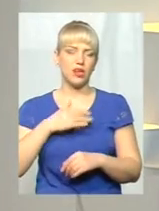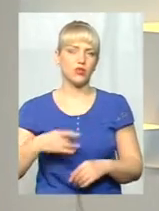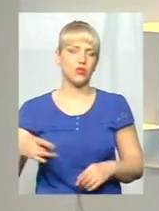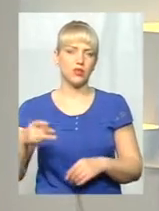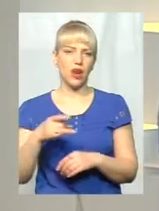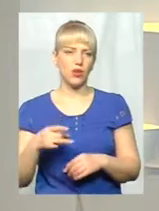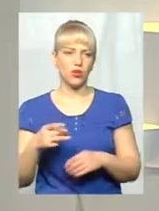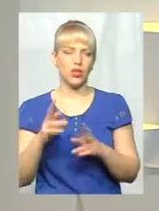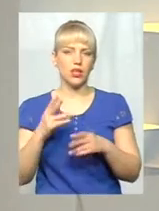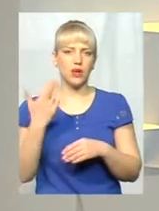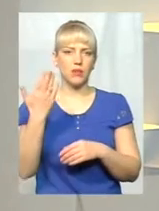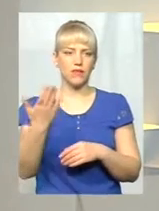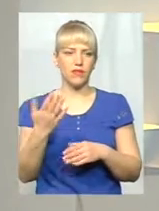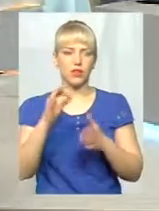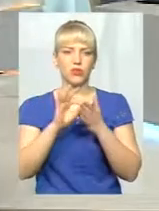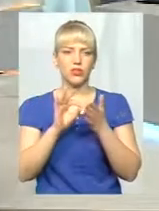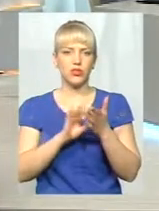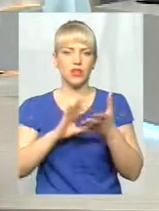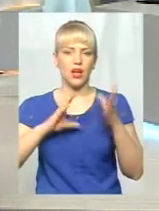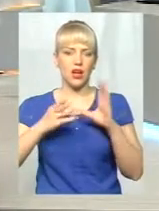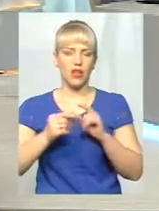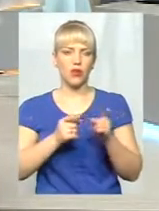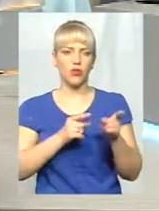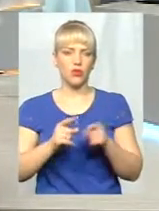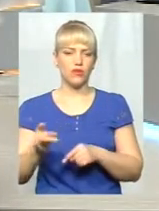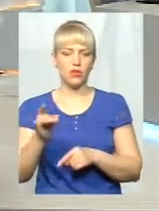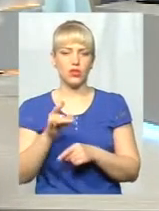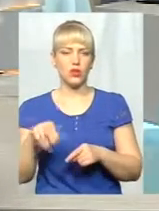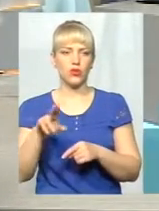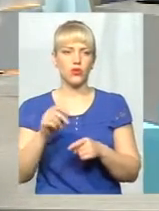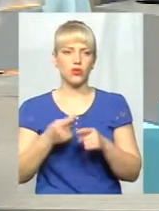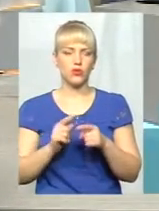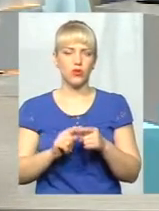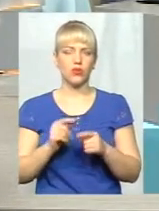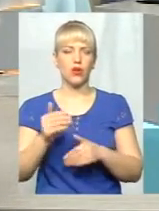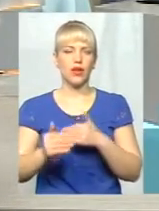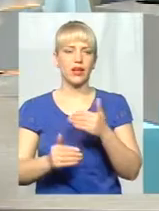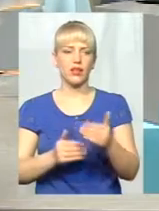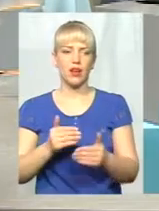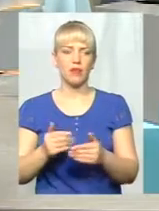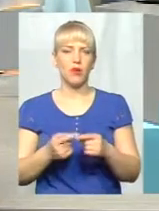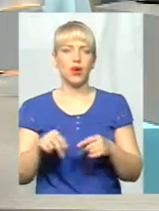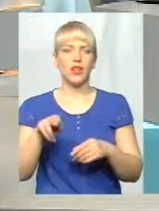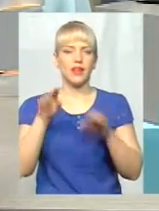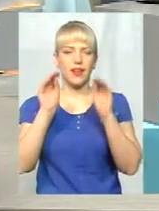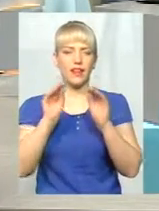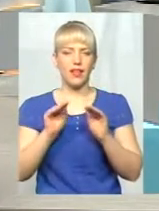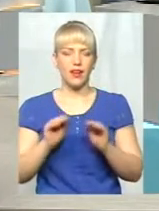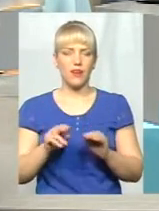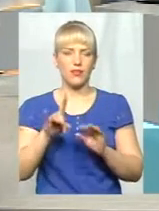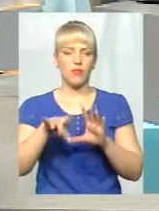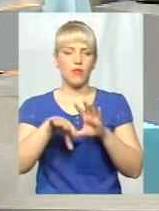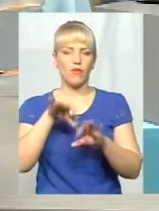Як би оцінили загальну готовність районів до цього етапу підписання декларацій про вибір лікарів? Ну,